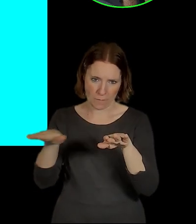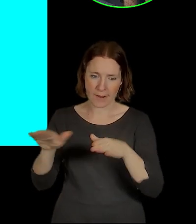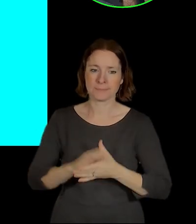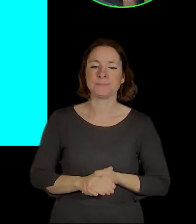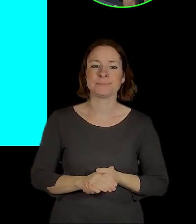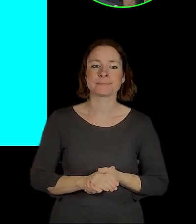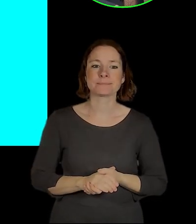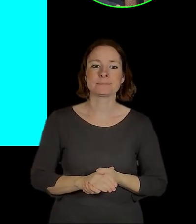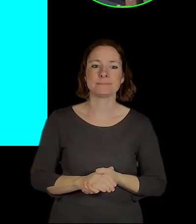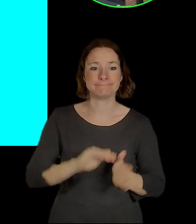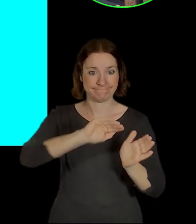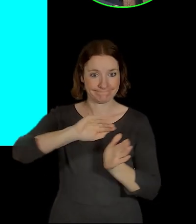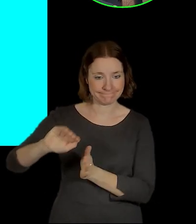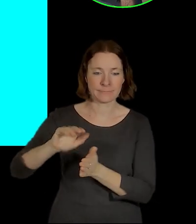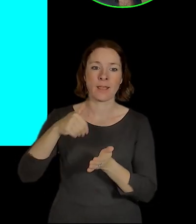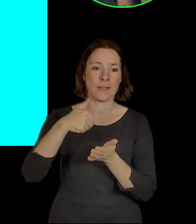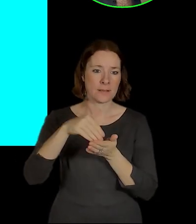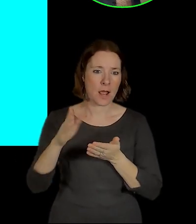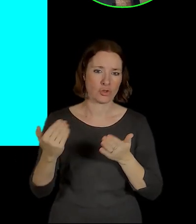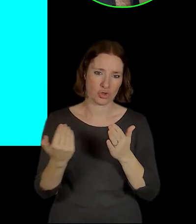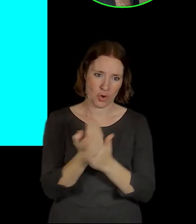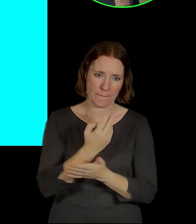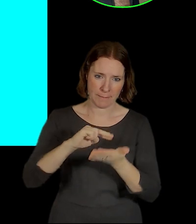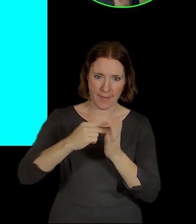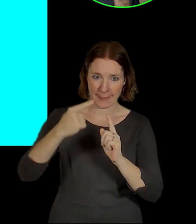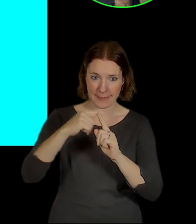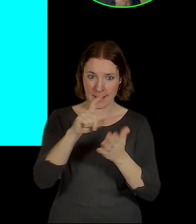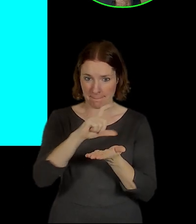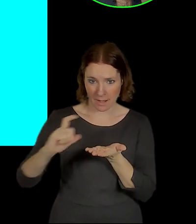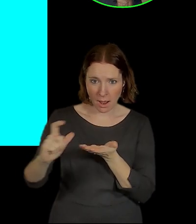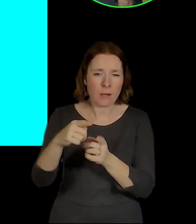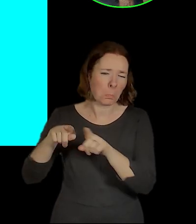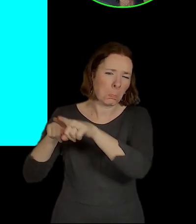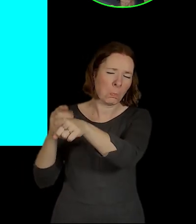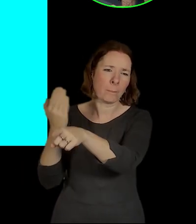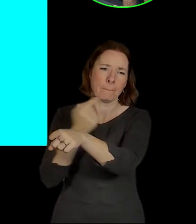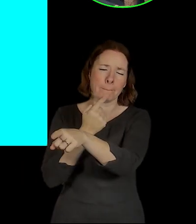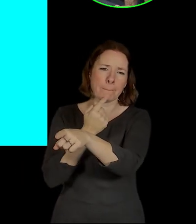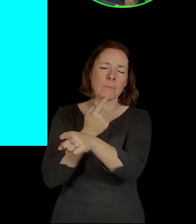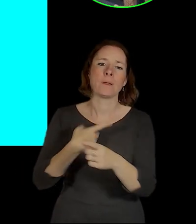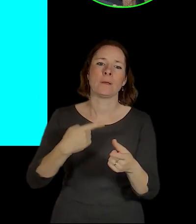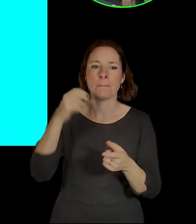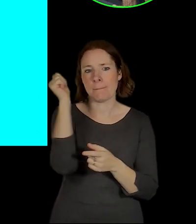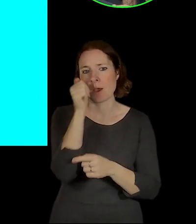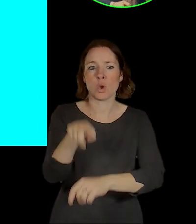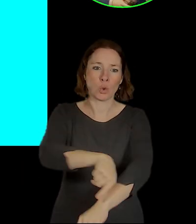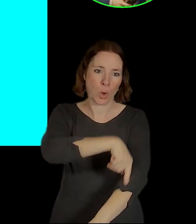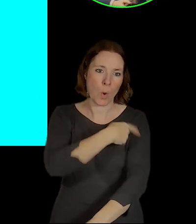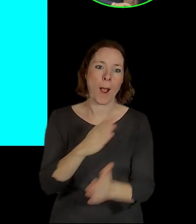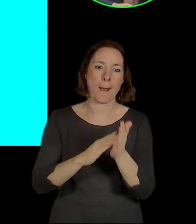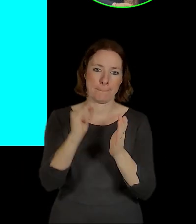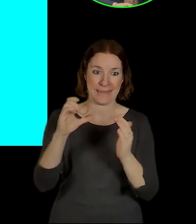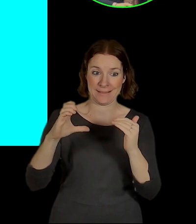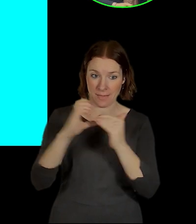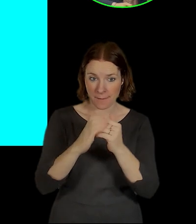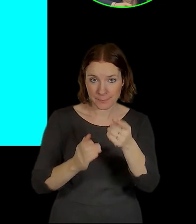Dalším terminálem, který tady byl zmíněn už i od Zdeněnkem na těch mapkách, je terminál dlouhá míle, to